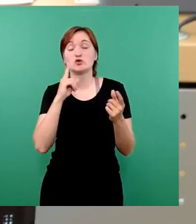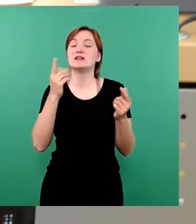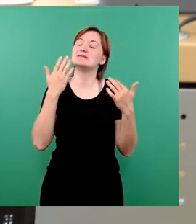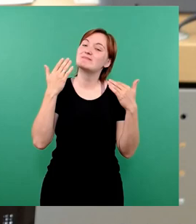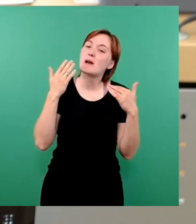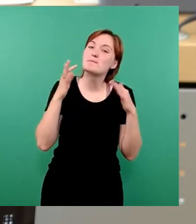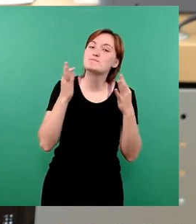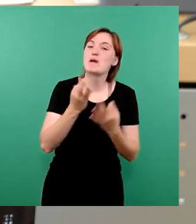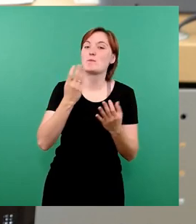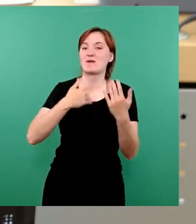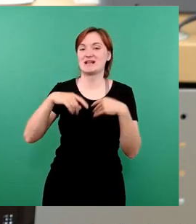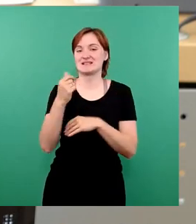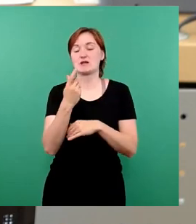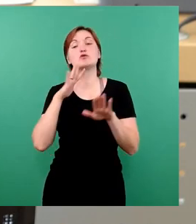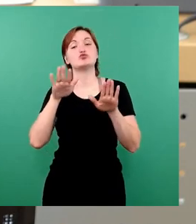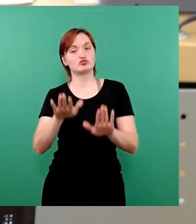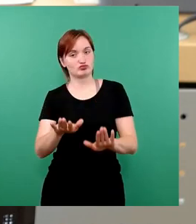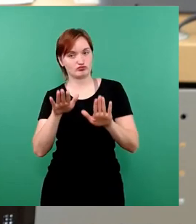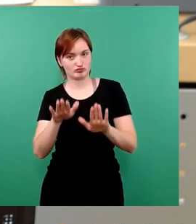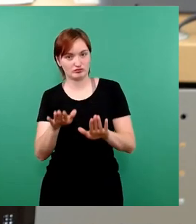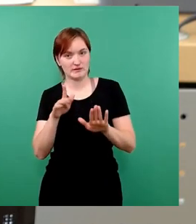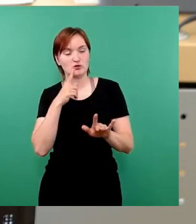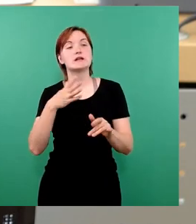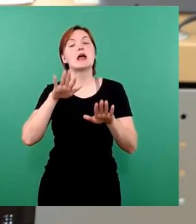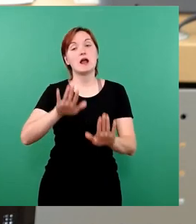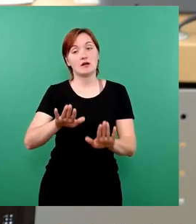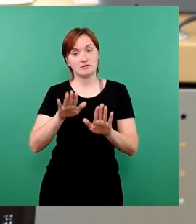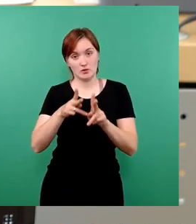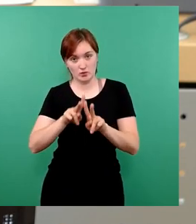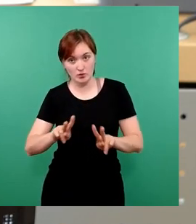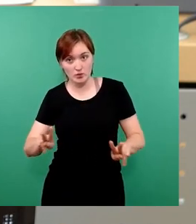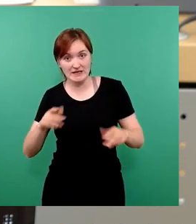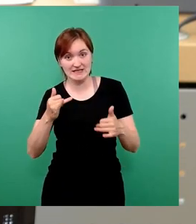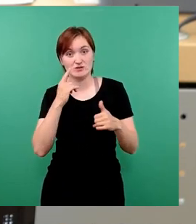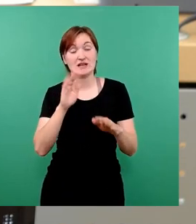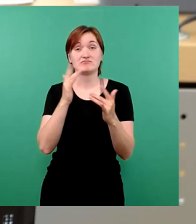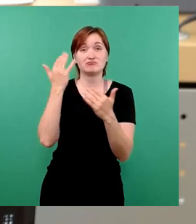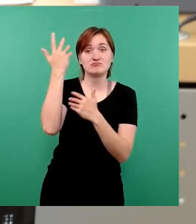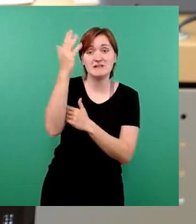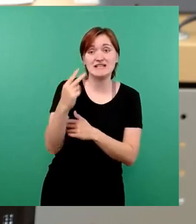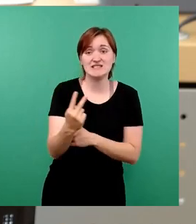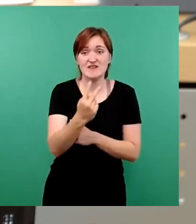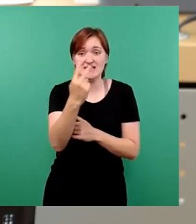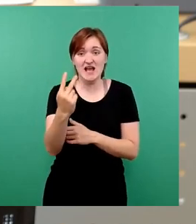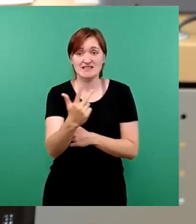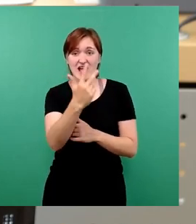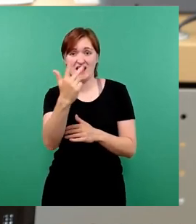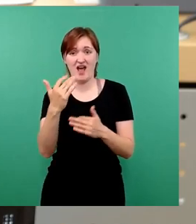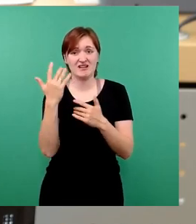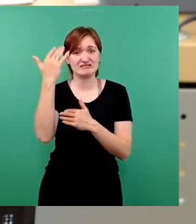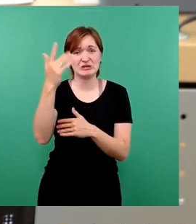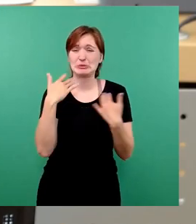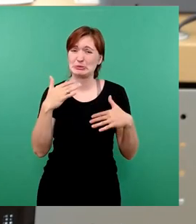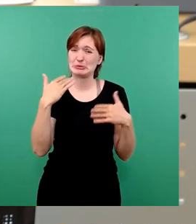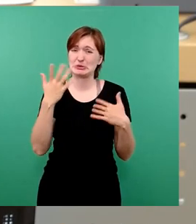angefangen. Das heißt, Füße stillhalten und abwarten sorgt dafür, dass die Landungen in ein oder zwei Jahren noch deutlich härter werden. Als FDP sind wir